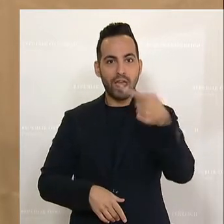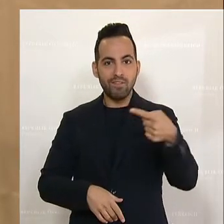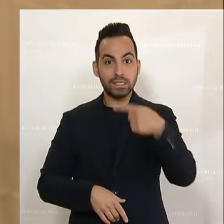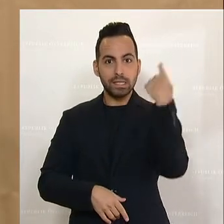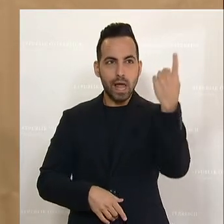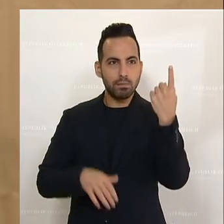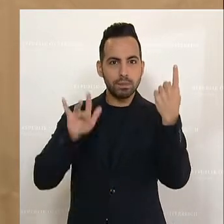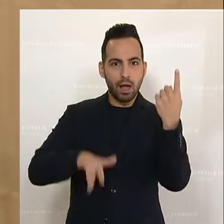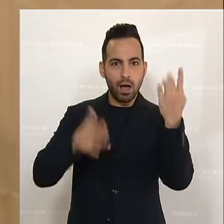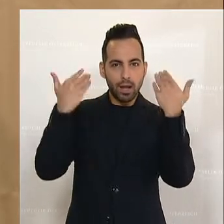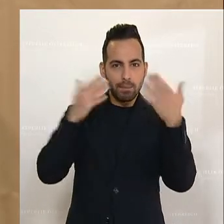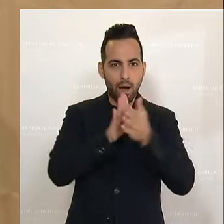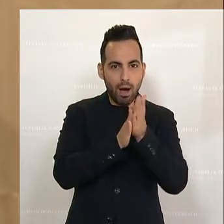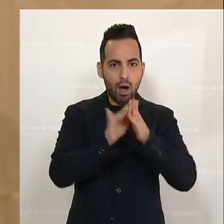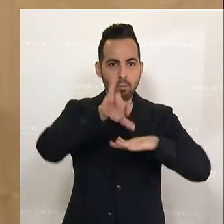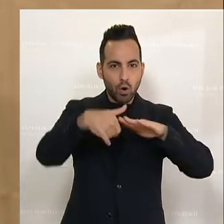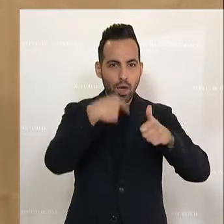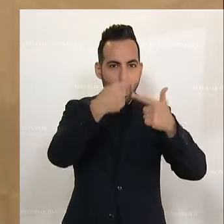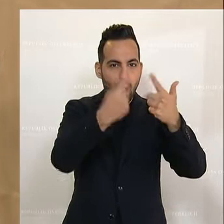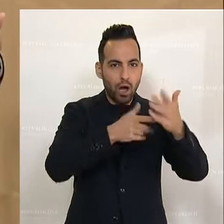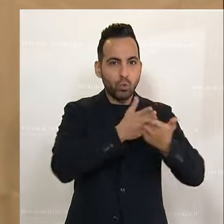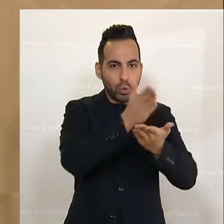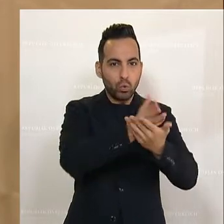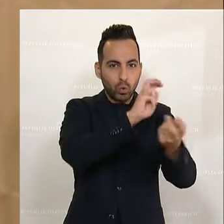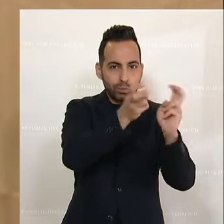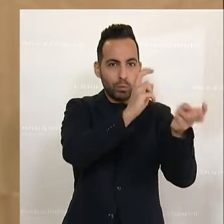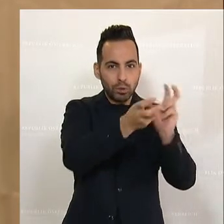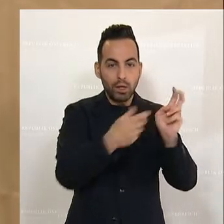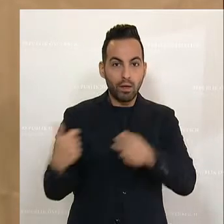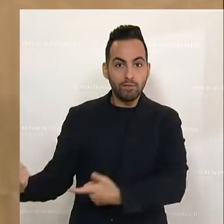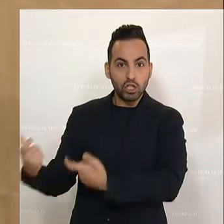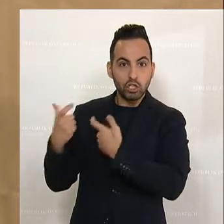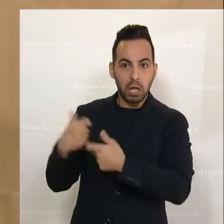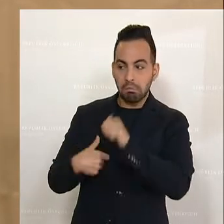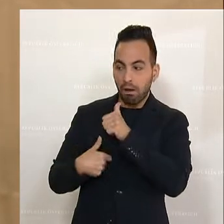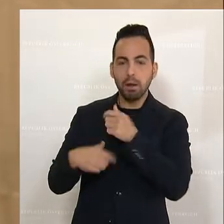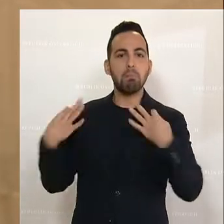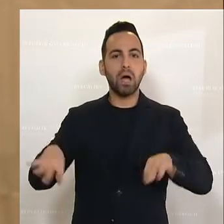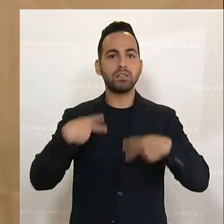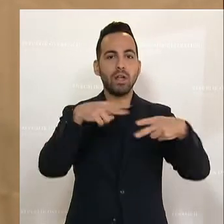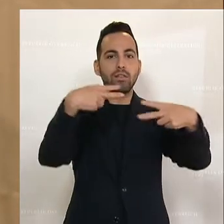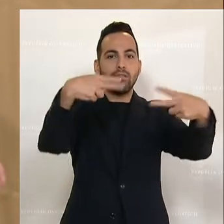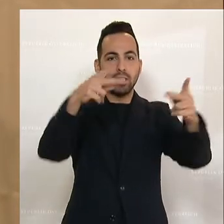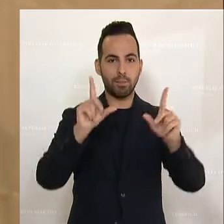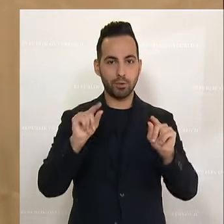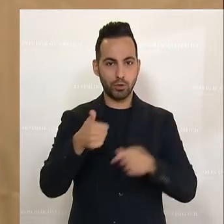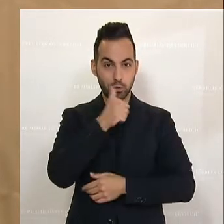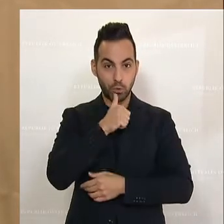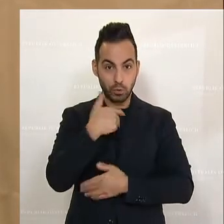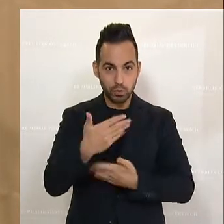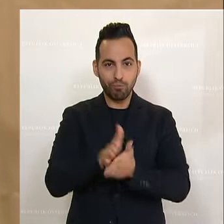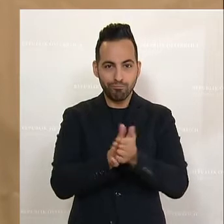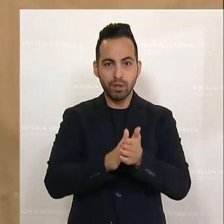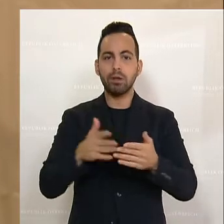Projekte durchziehen und hat keinen Widerstand. Deswegen, geschätzte Bürgerinnen und Bürger, steht zu befürchten, dass es diese Regierung noch eine Zeit lang geben wird.